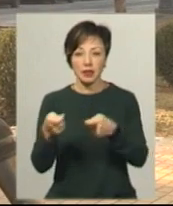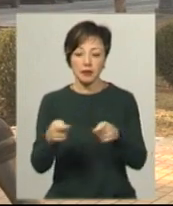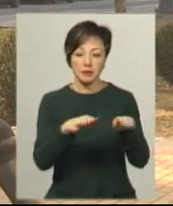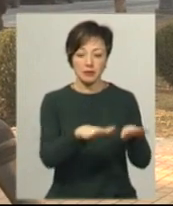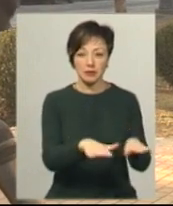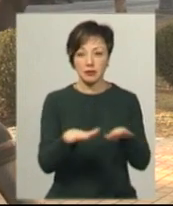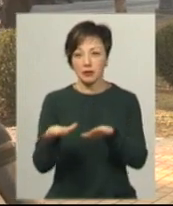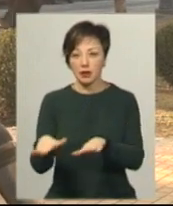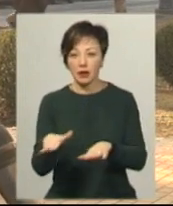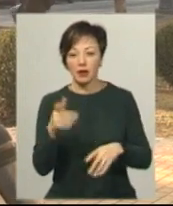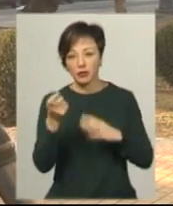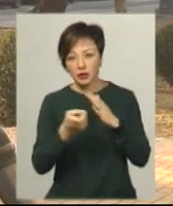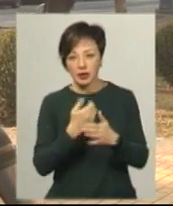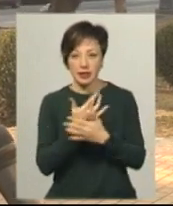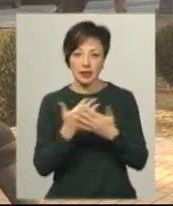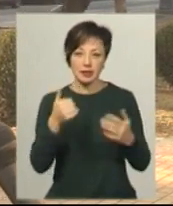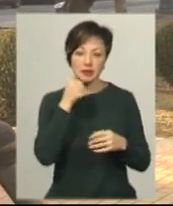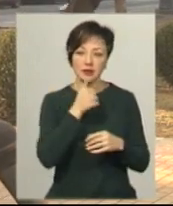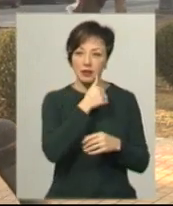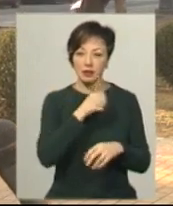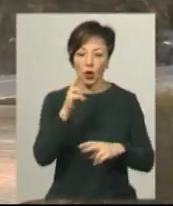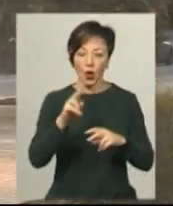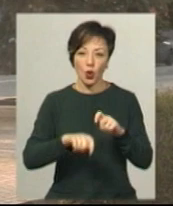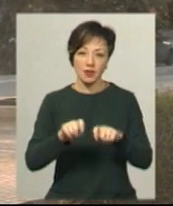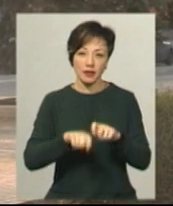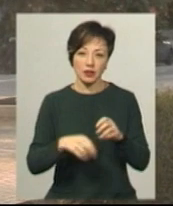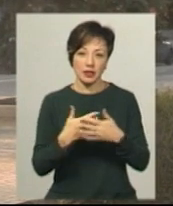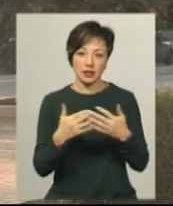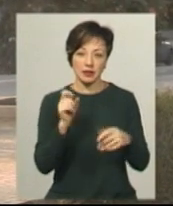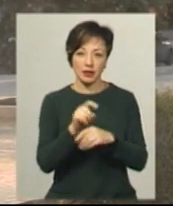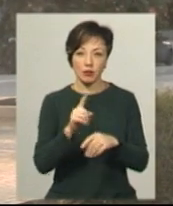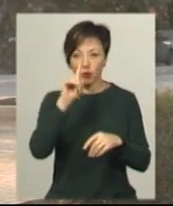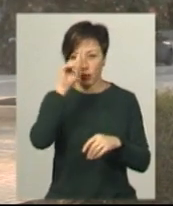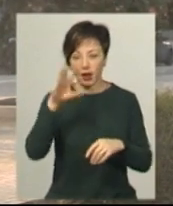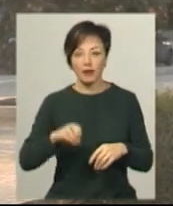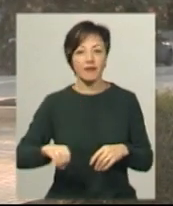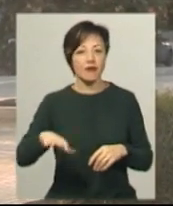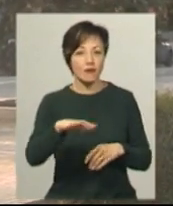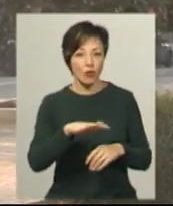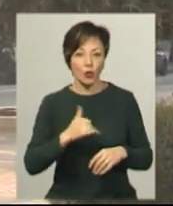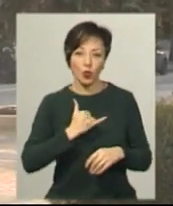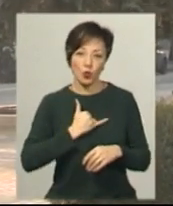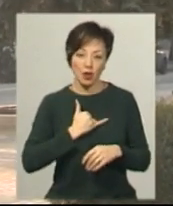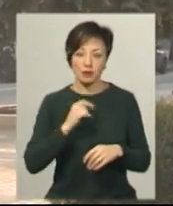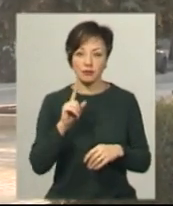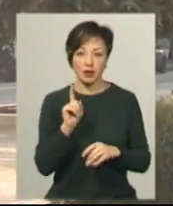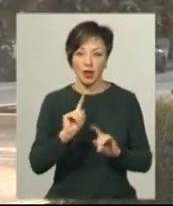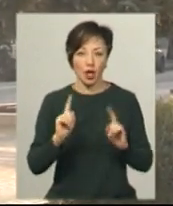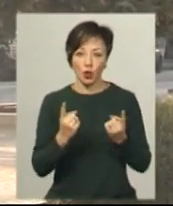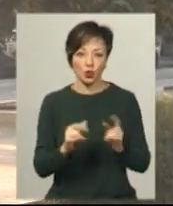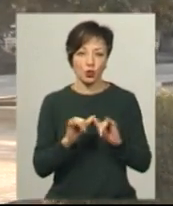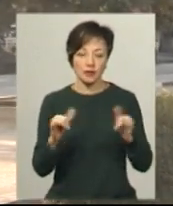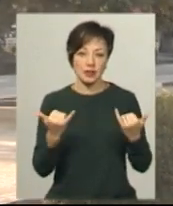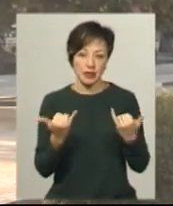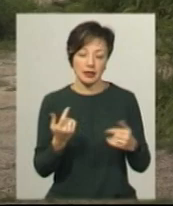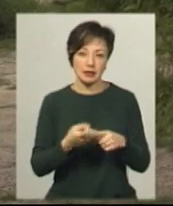до локації, розгадуючи різні загадки, розв'язуючи різні квести. Такі квести є дуже популярні в Європі, в нас вони не дуже розвинені, і ми